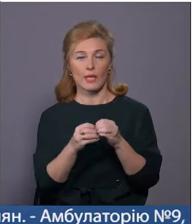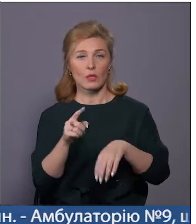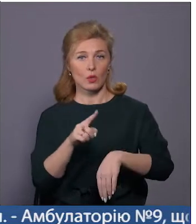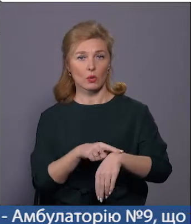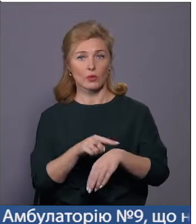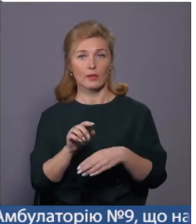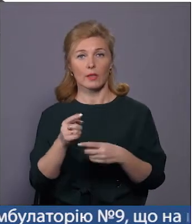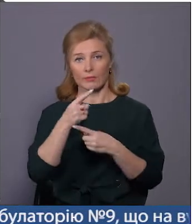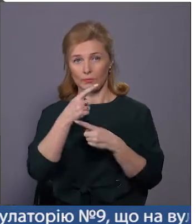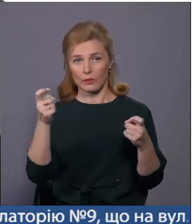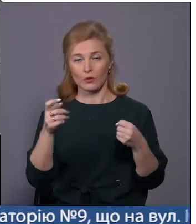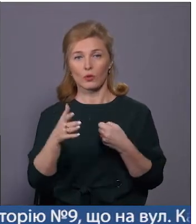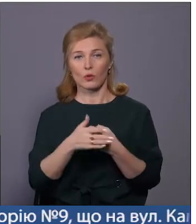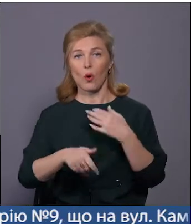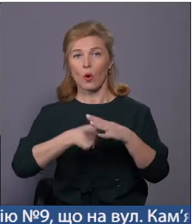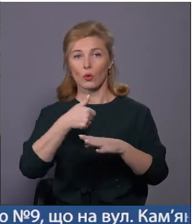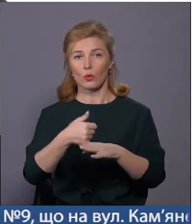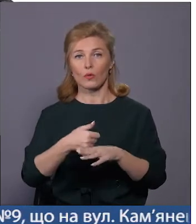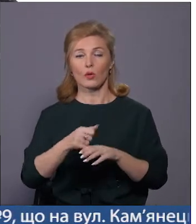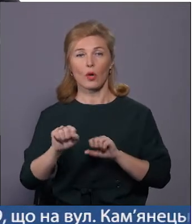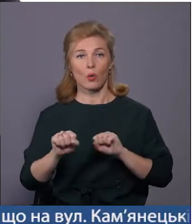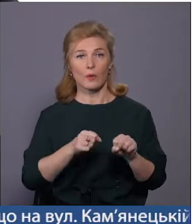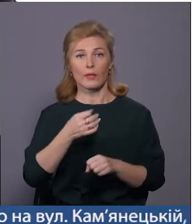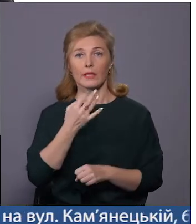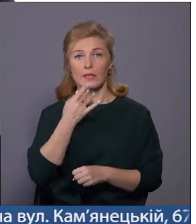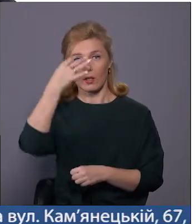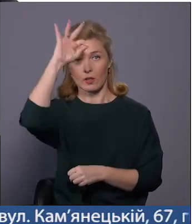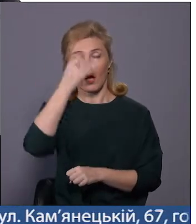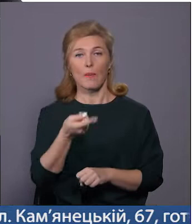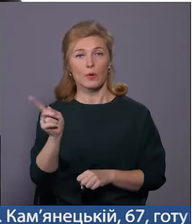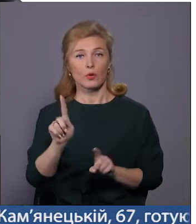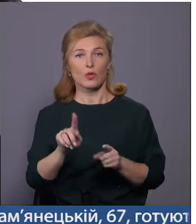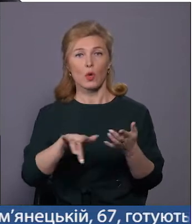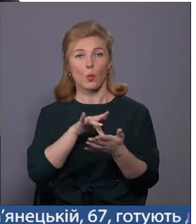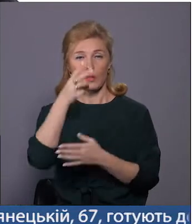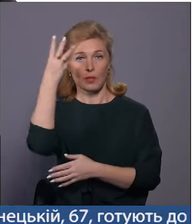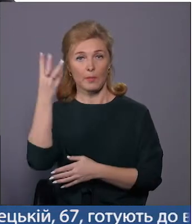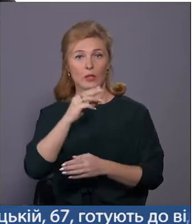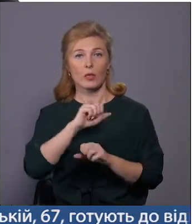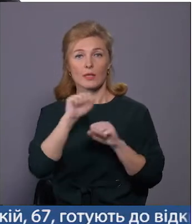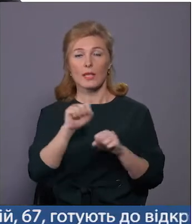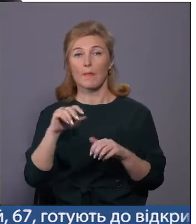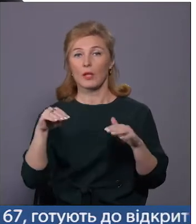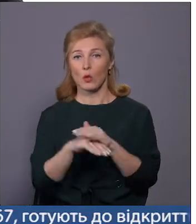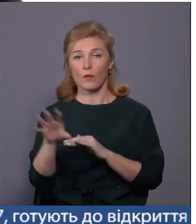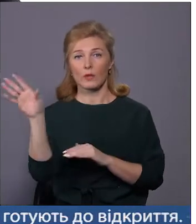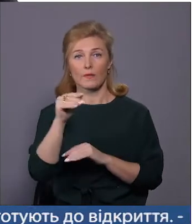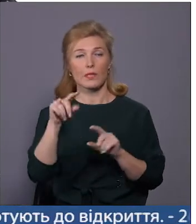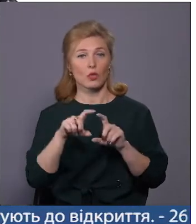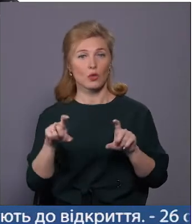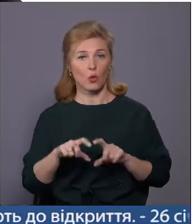надійшло повідомлення до Головного управління Національної поліції у Хмельницькій області про те, що в місті Хмельницькому заміновано всі школи, а також